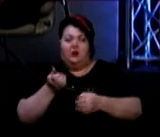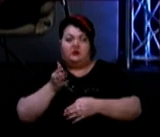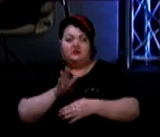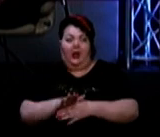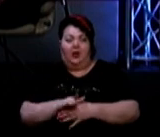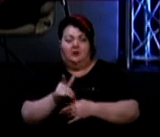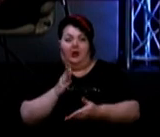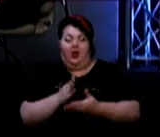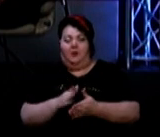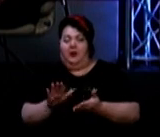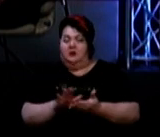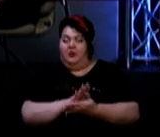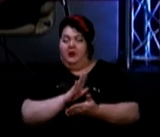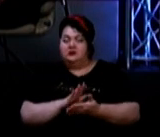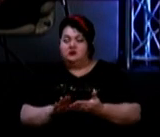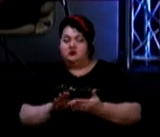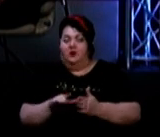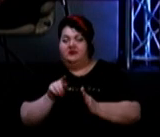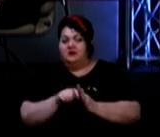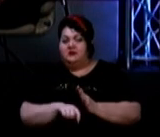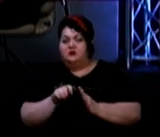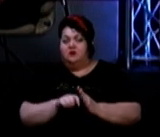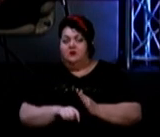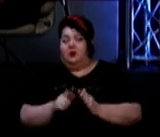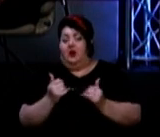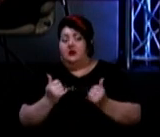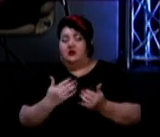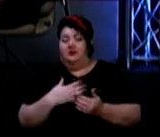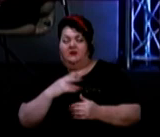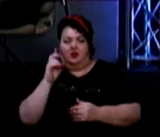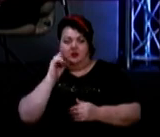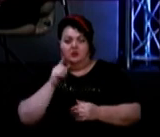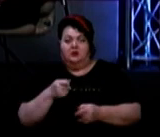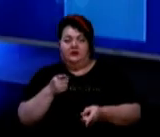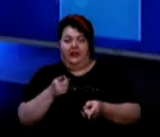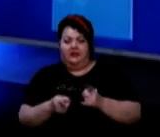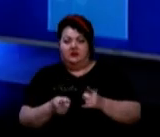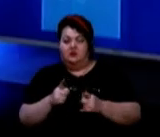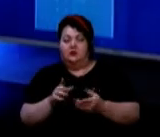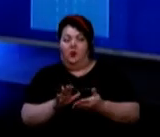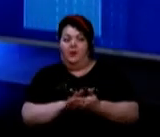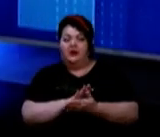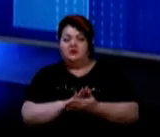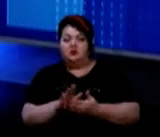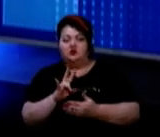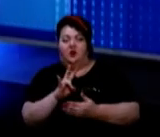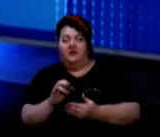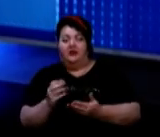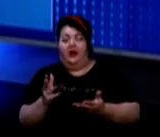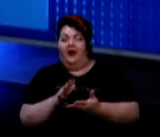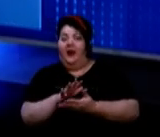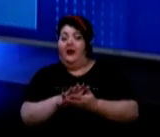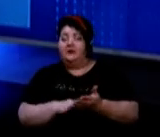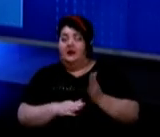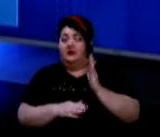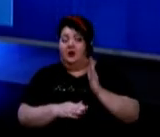на безкоштовне ІФА-тестування. Що це за люди? Ну, зараз в нашій державі це дійсно тестування безкоштовне. Як надалі буде